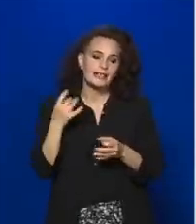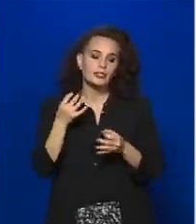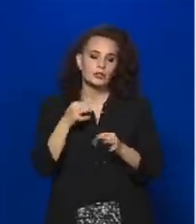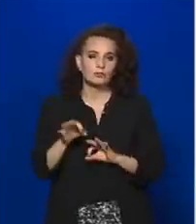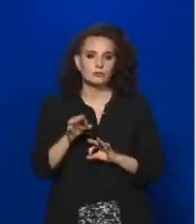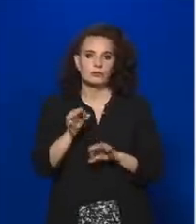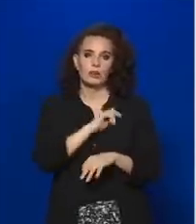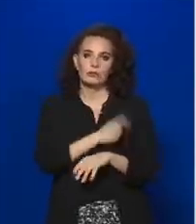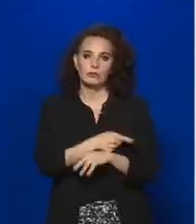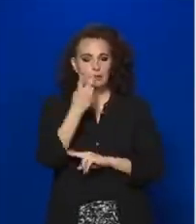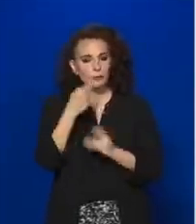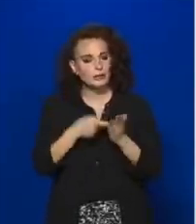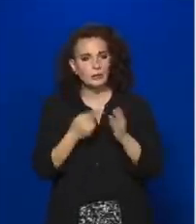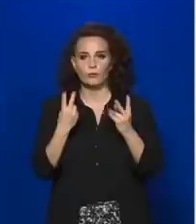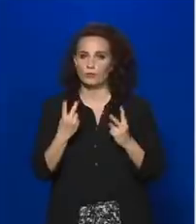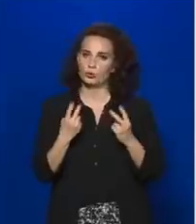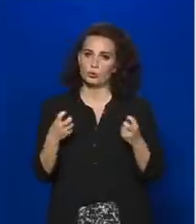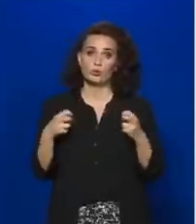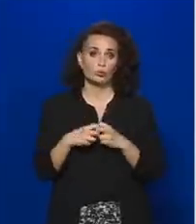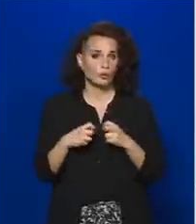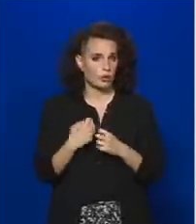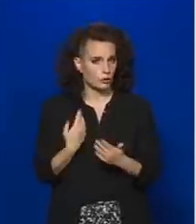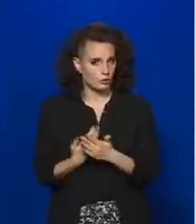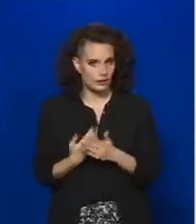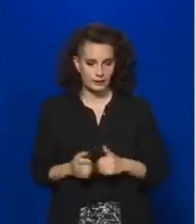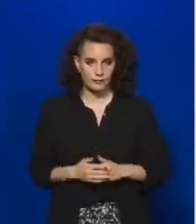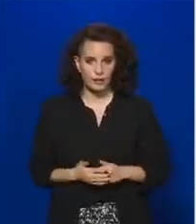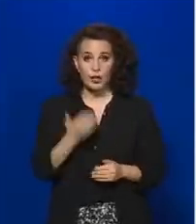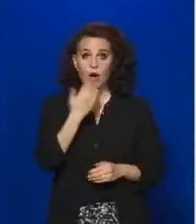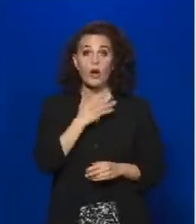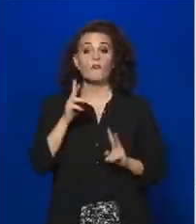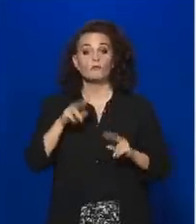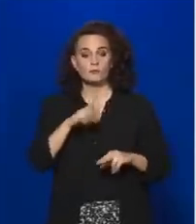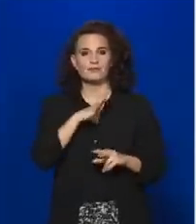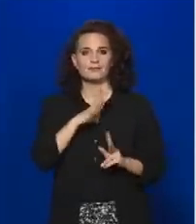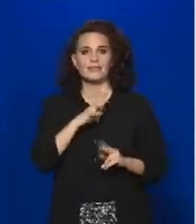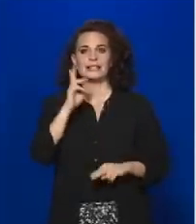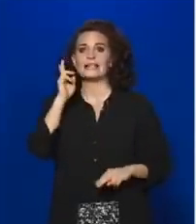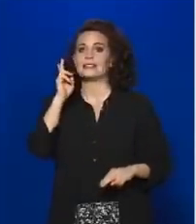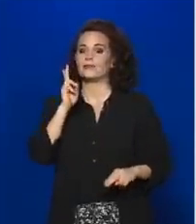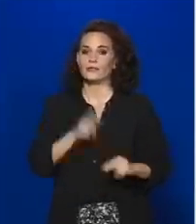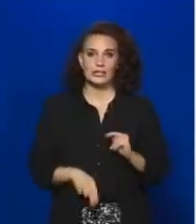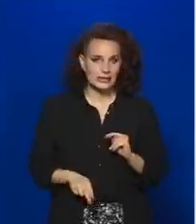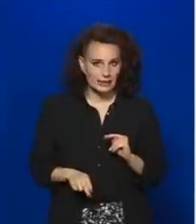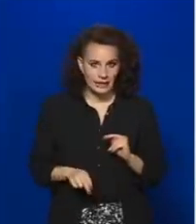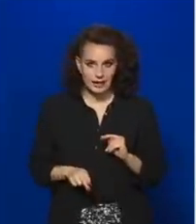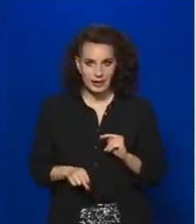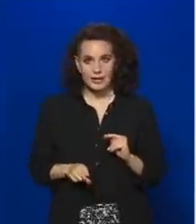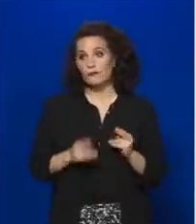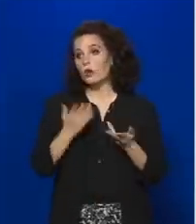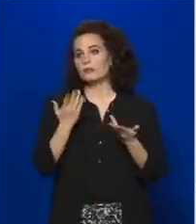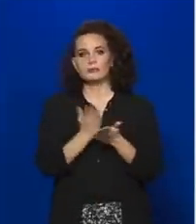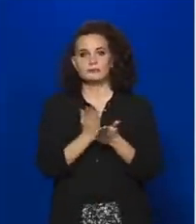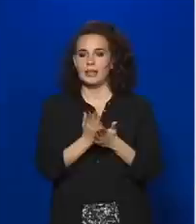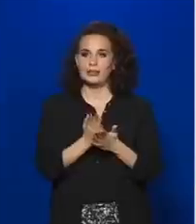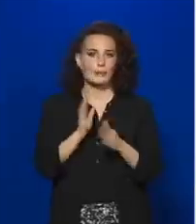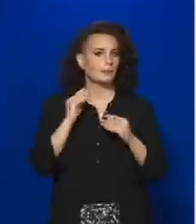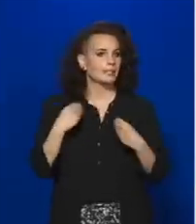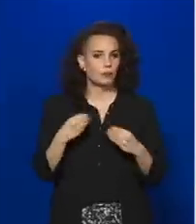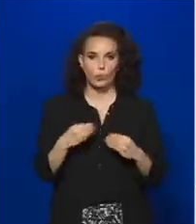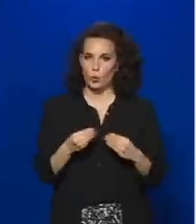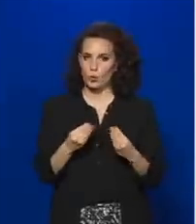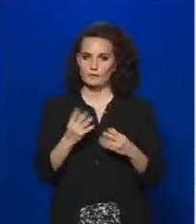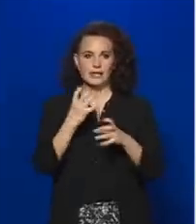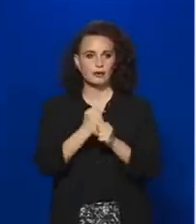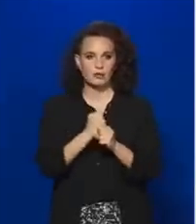kulcsfontos, hogy az rugalmas legyen. Hogyha a veszélyhelyzet véget ér, akkor is, vagy már nem indokolt fenntartani, akkor is olyan szabályokat